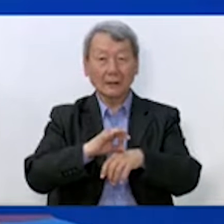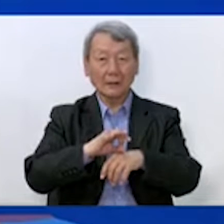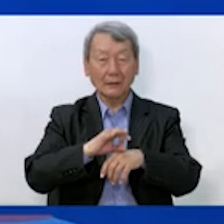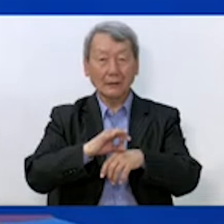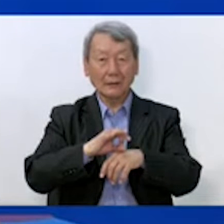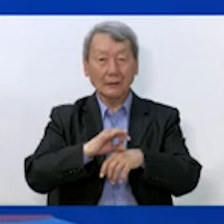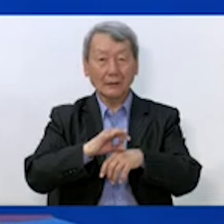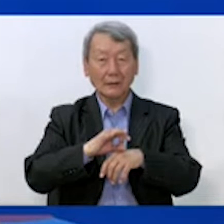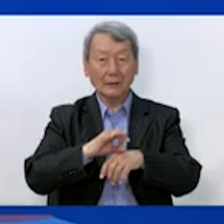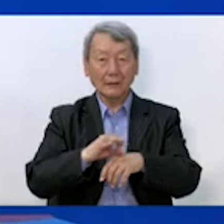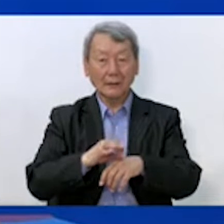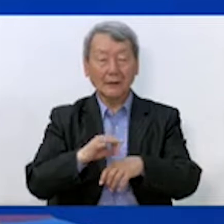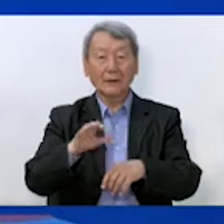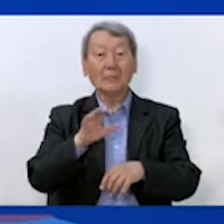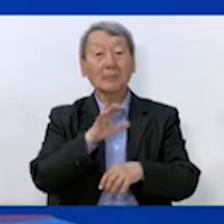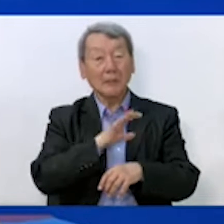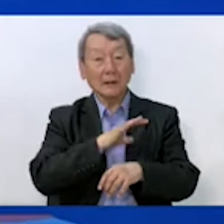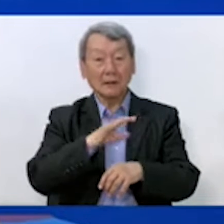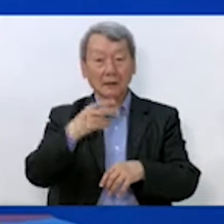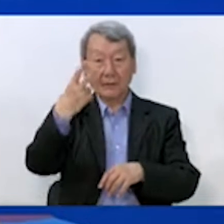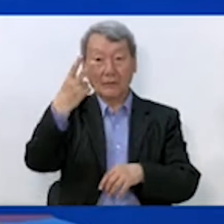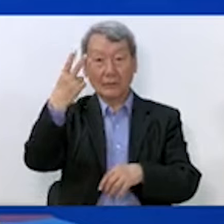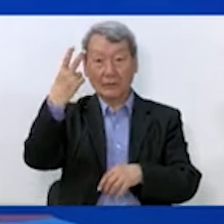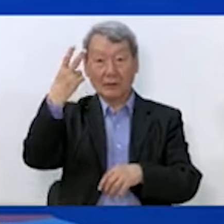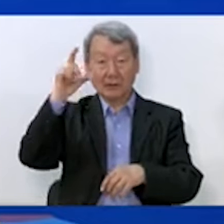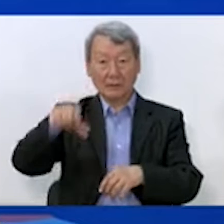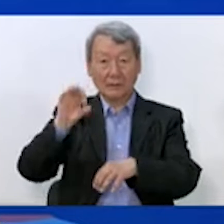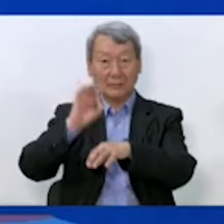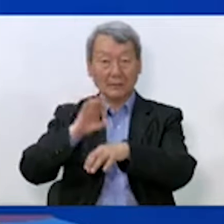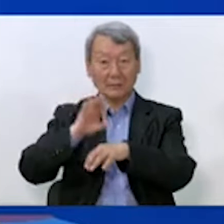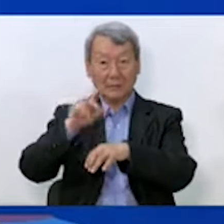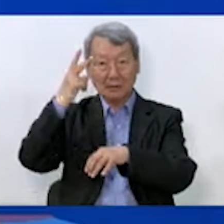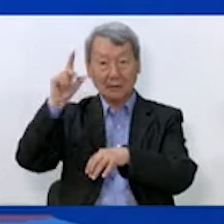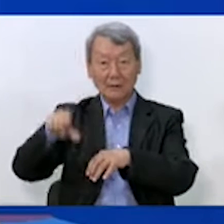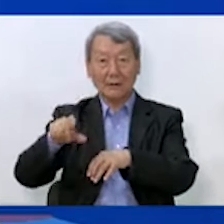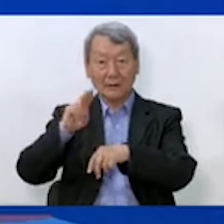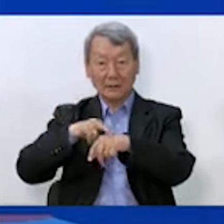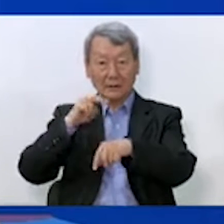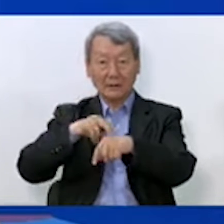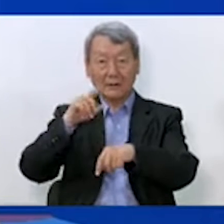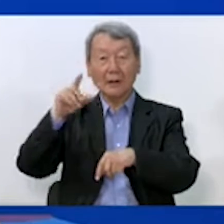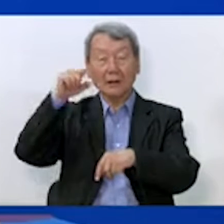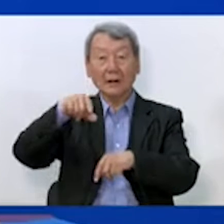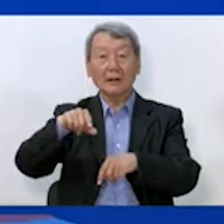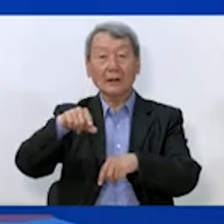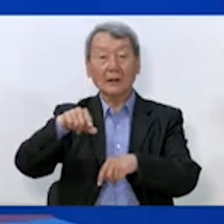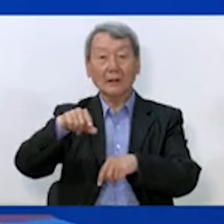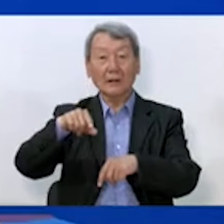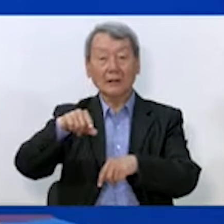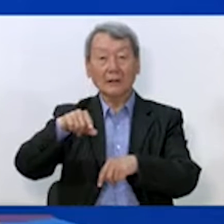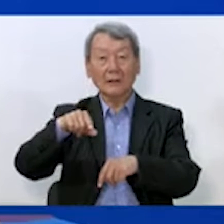20 случаев COVID-19. Половина из них